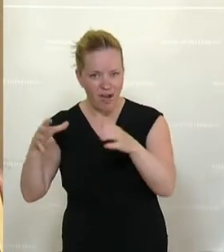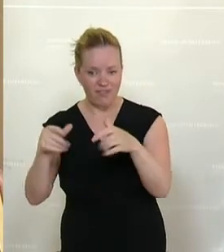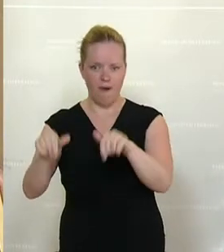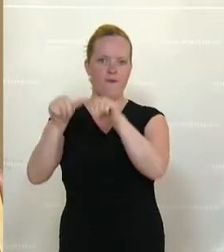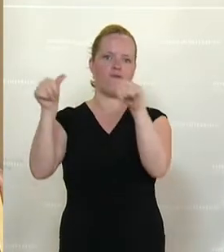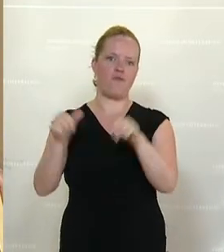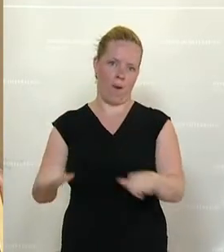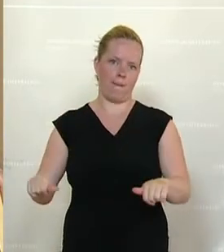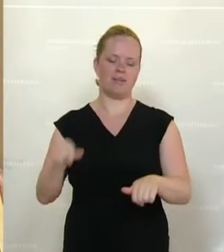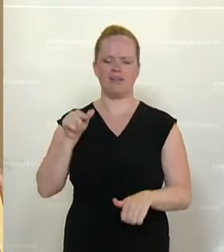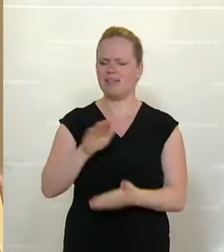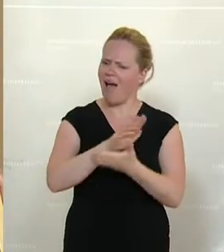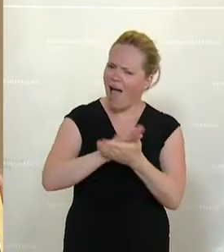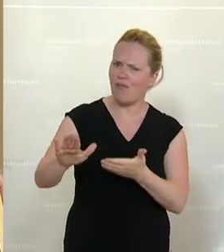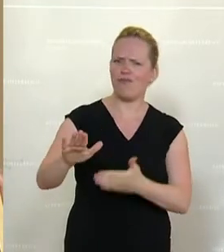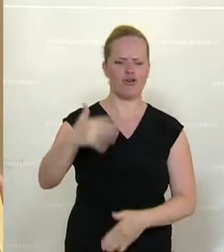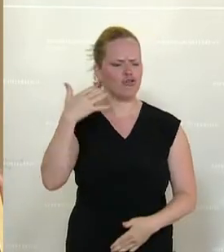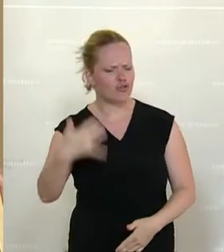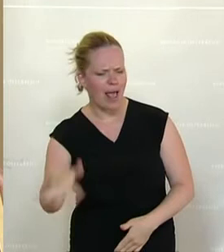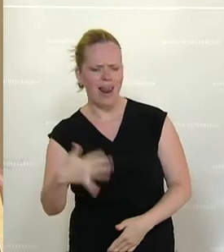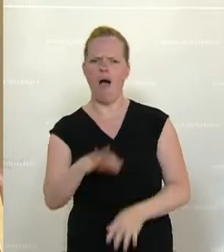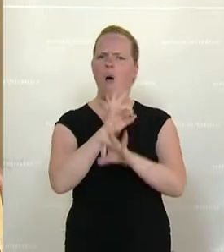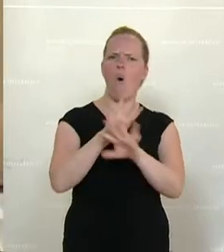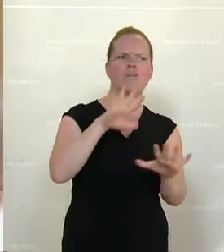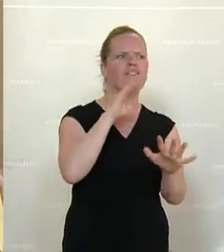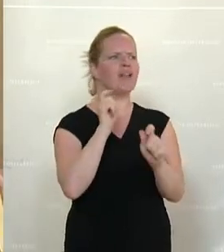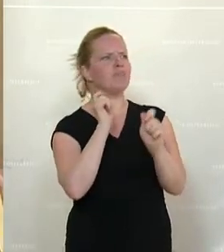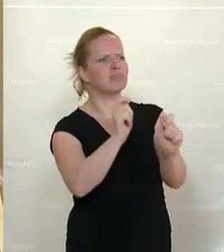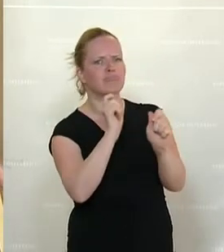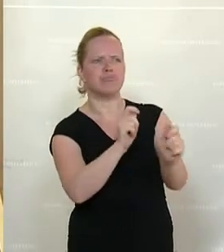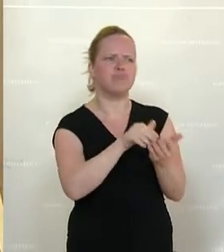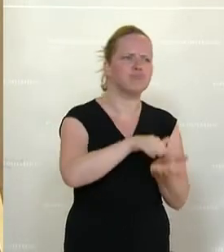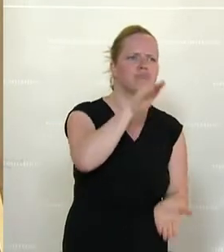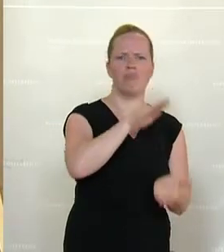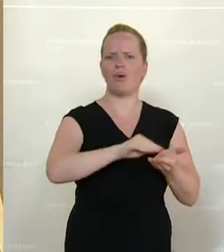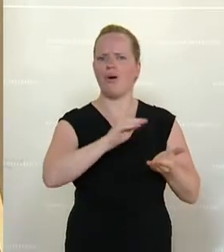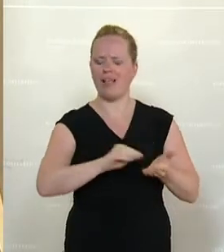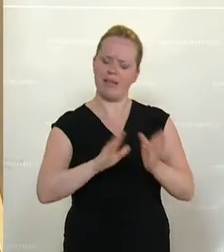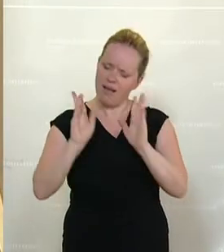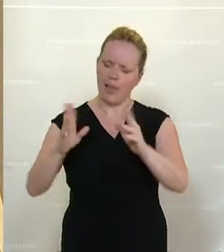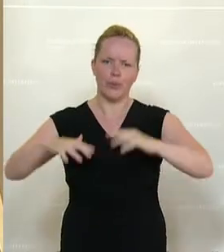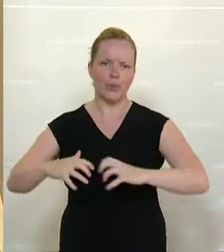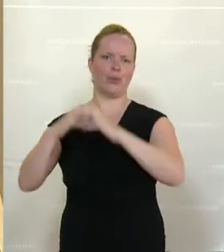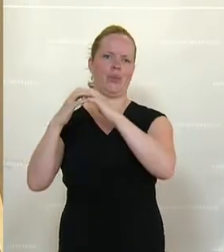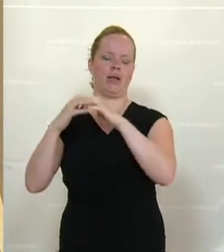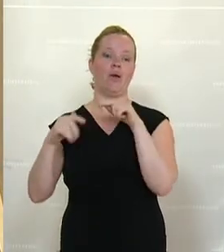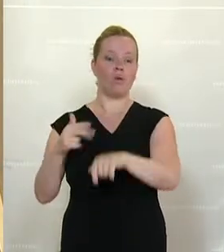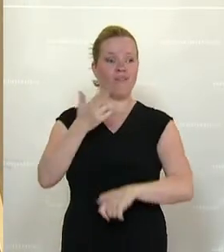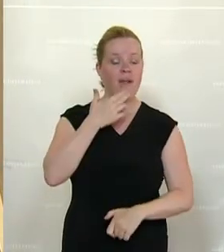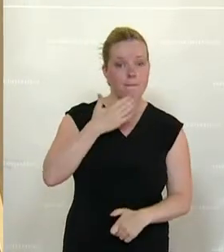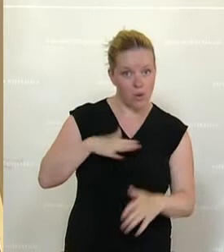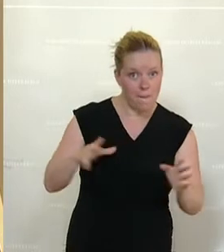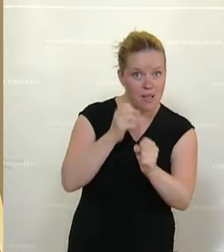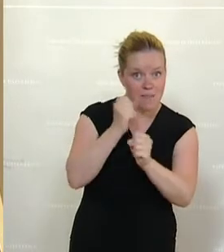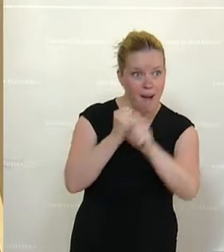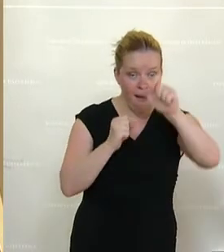das ein Tag schnell unbürokratisch geht zu gründen. Und es können alle, die hier einen Beitrag leisten